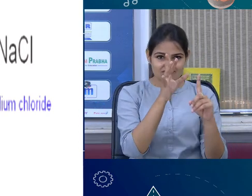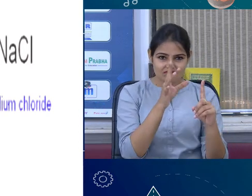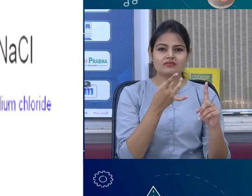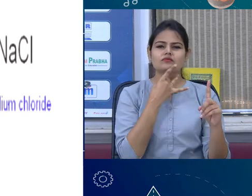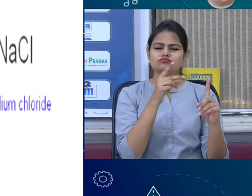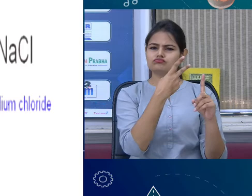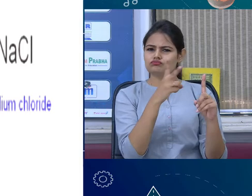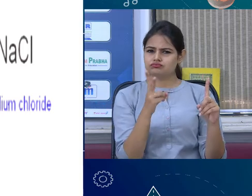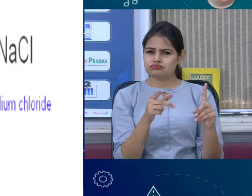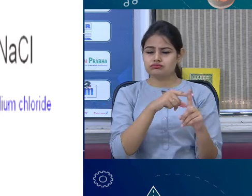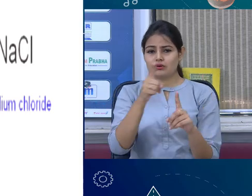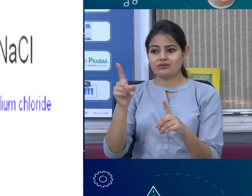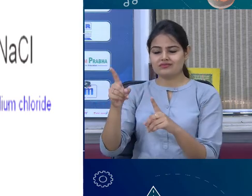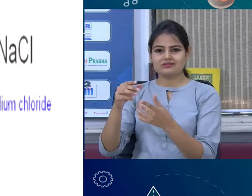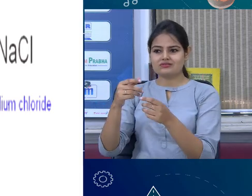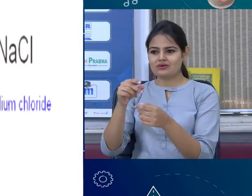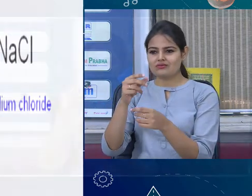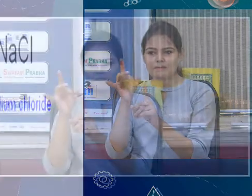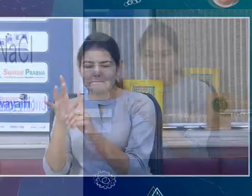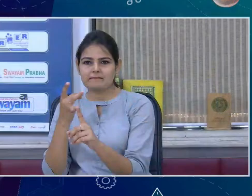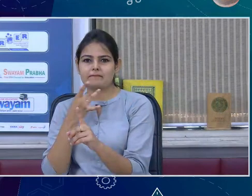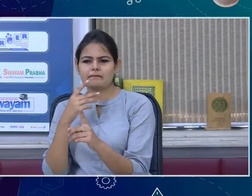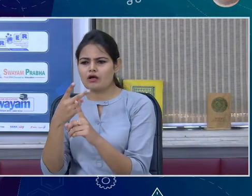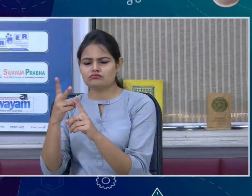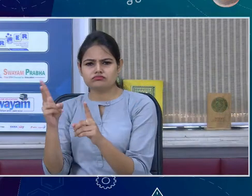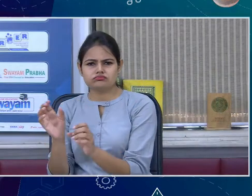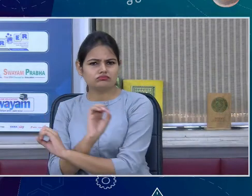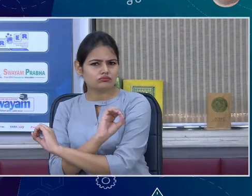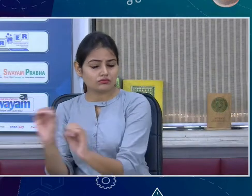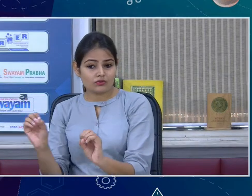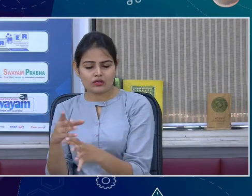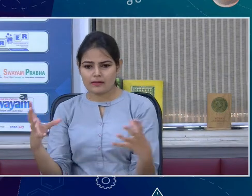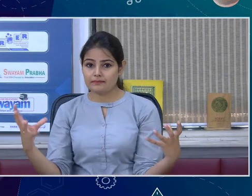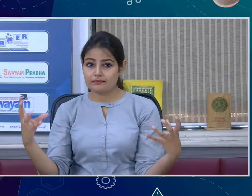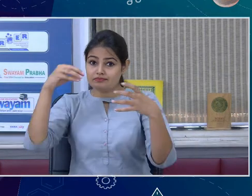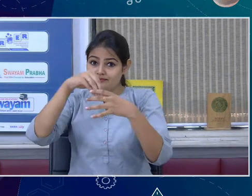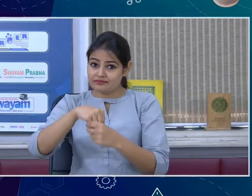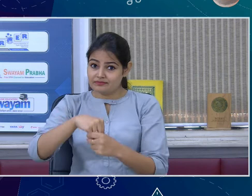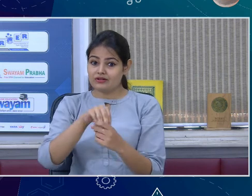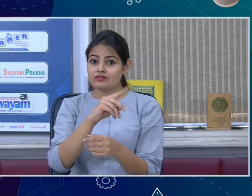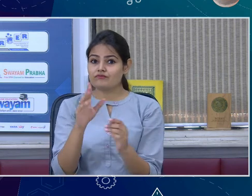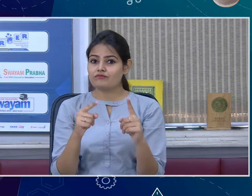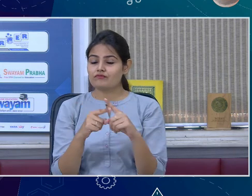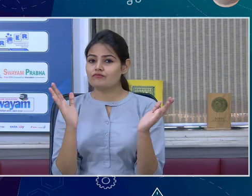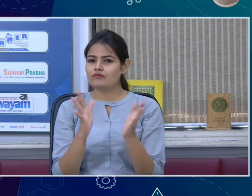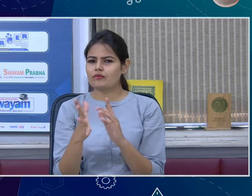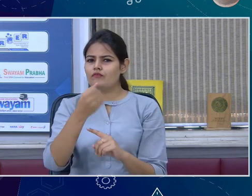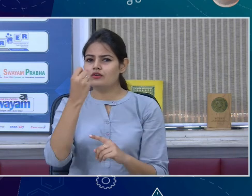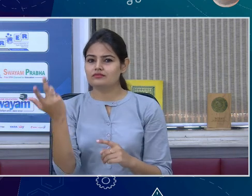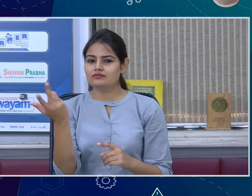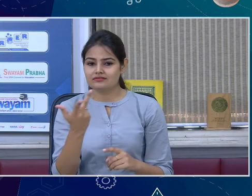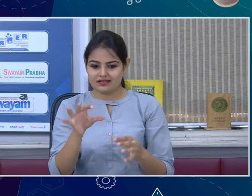okay so जो यह ionic compound है यह ionic bond है क्या जितनों भी compound है उन सब में ionic bond होता है ऐसा कुछ होता है